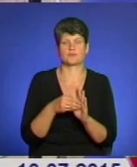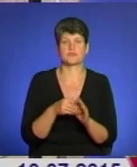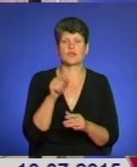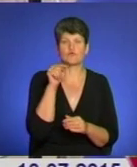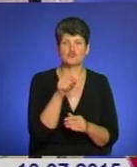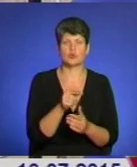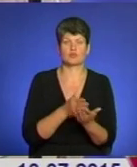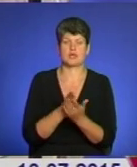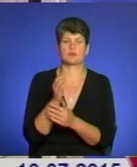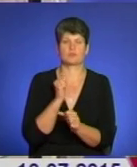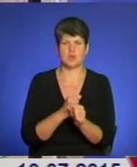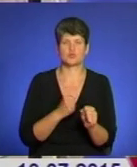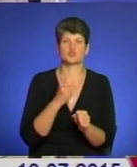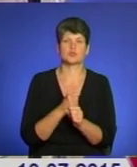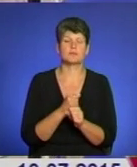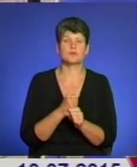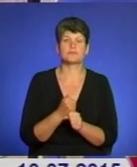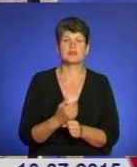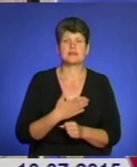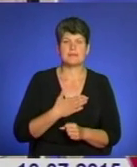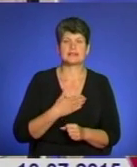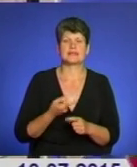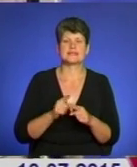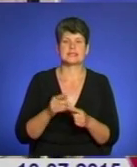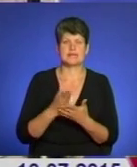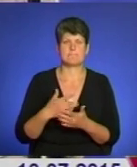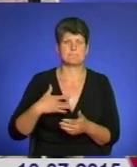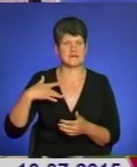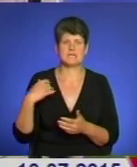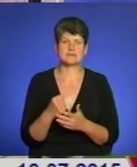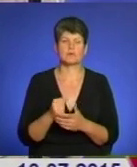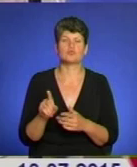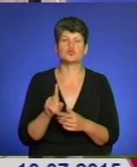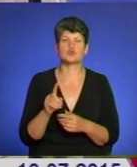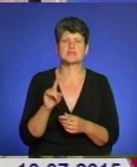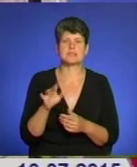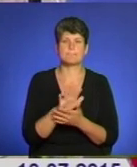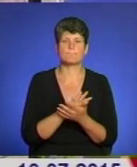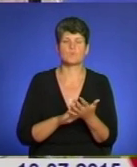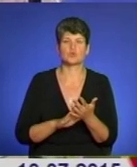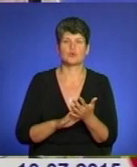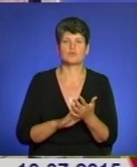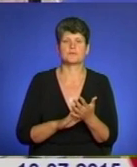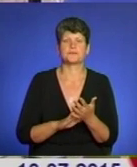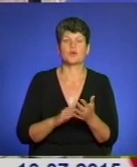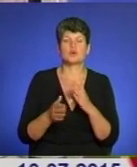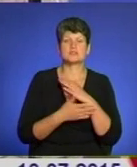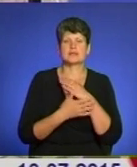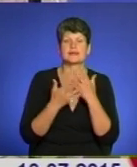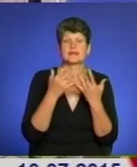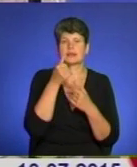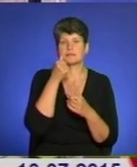цьому напрямку ми працюємо. Для мене принциповим якраз є те, що тільки за впродовж останніх кількох місяців